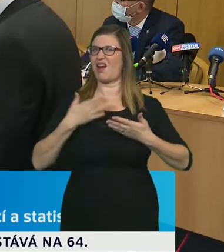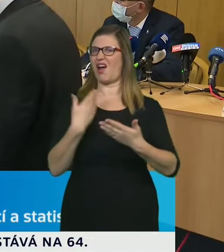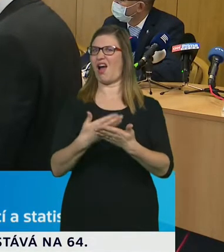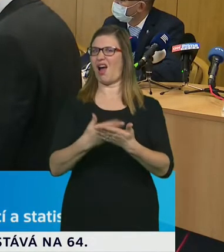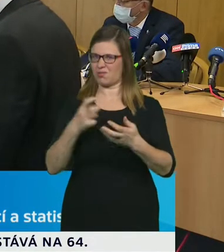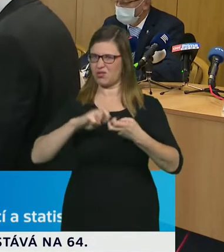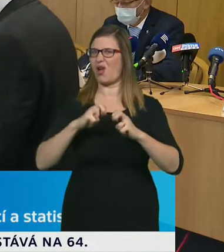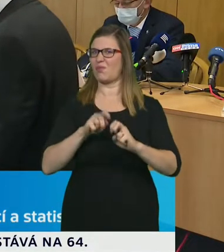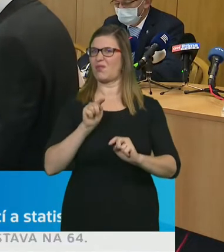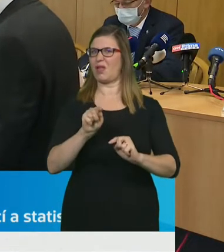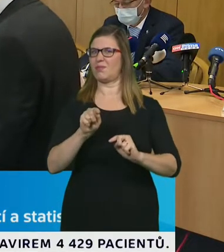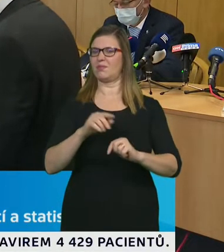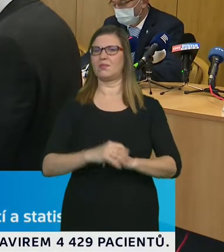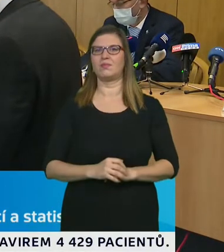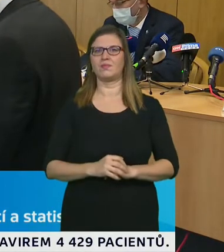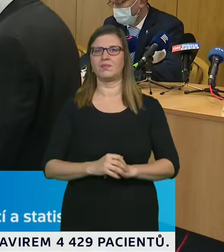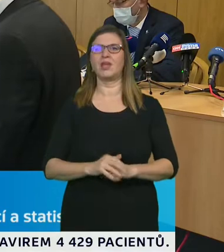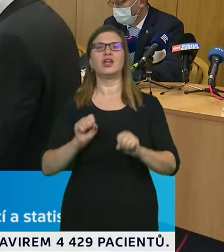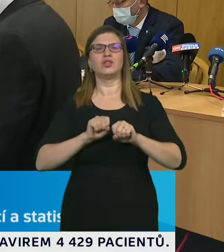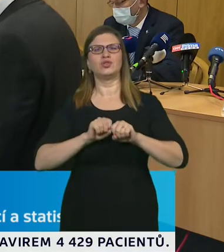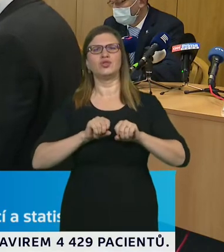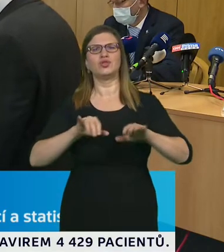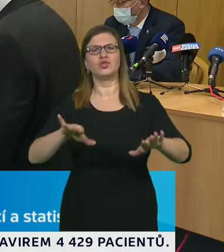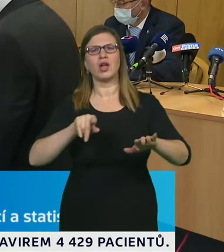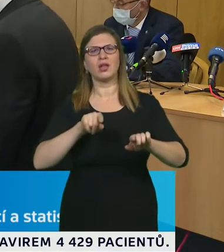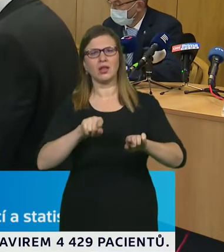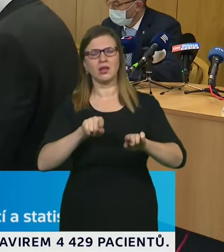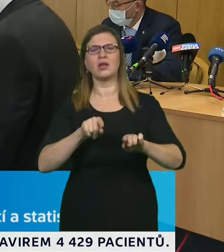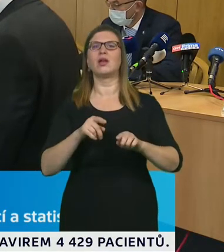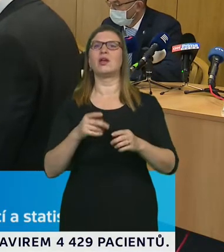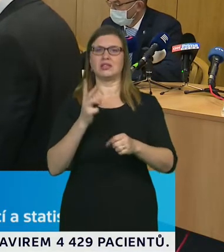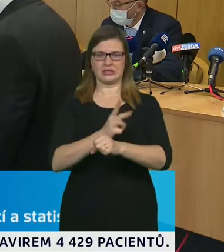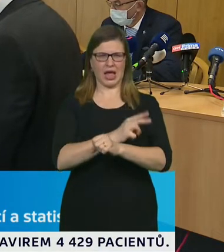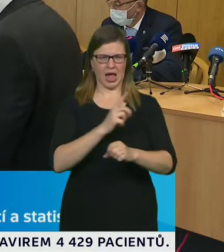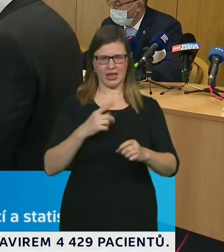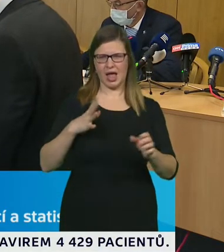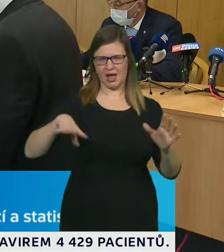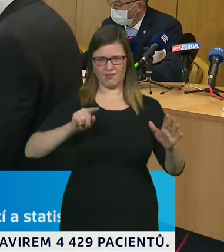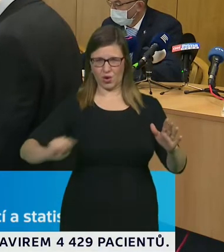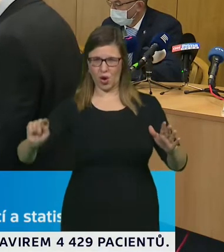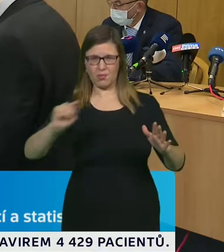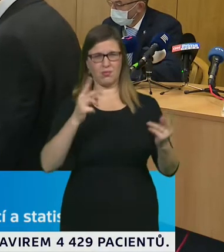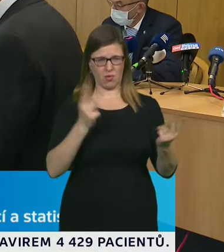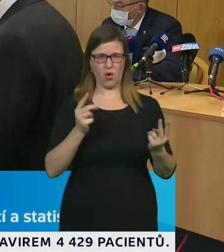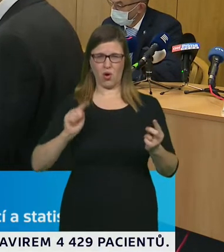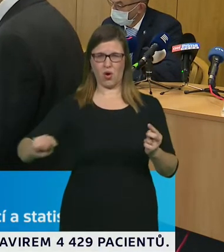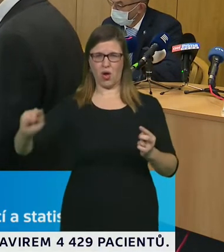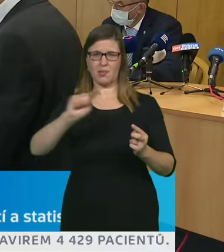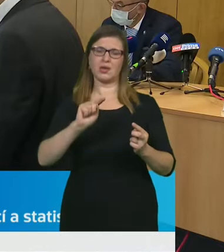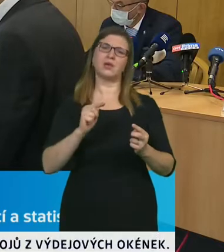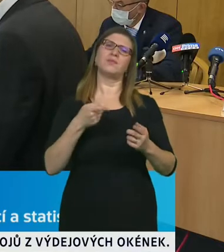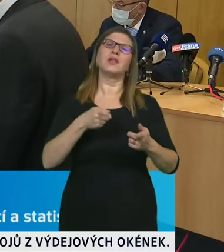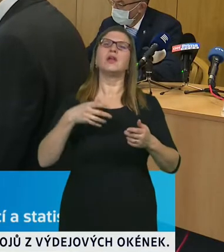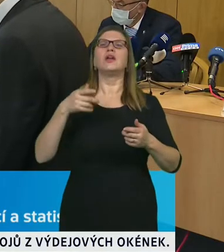srovnání, při tom šíření se to týká velké části státu Evropy, kde se ty hodnoty typicky pohybují mezi 15%